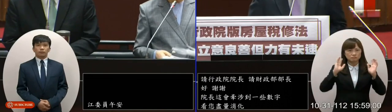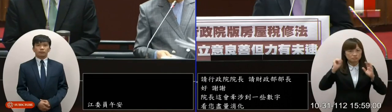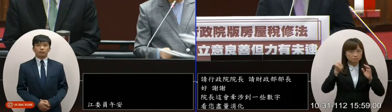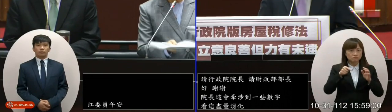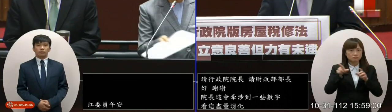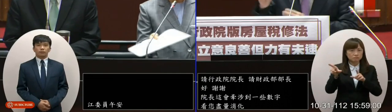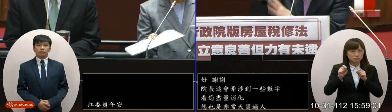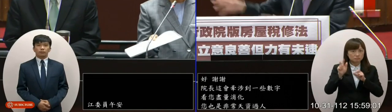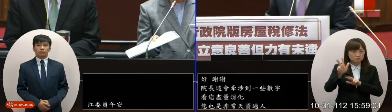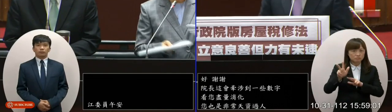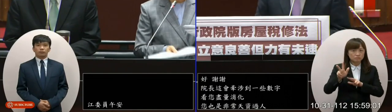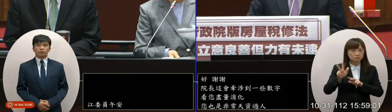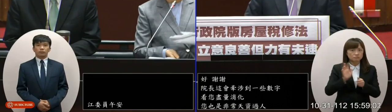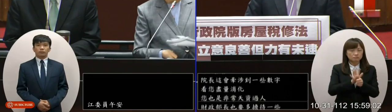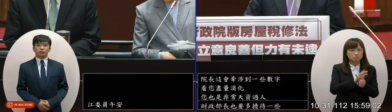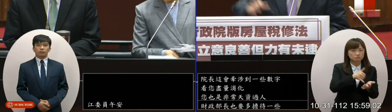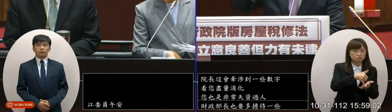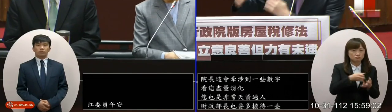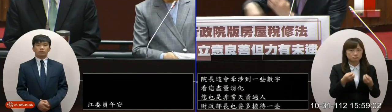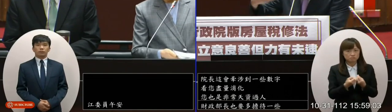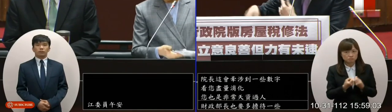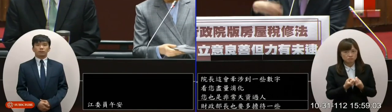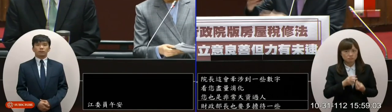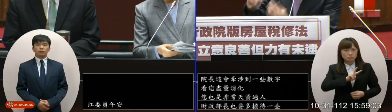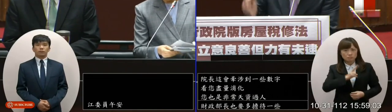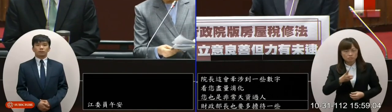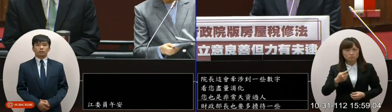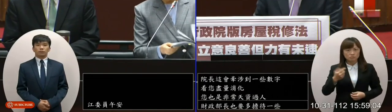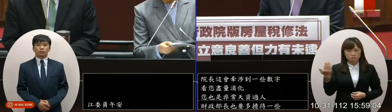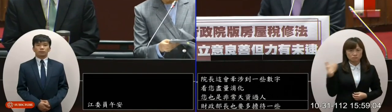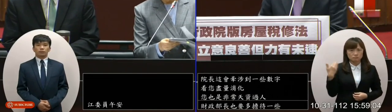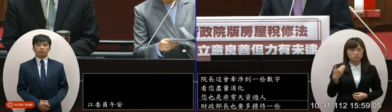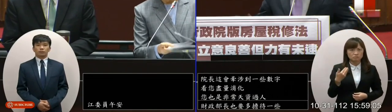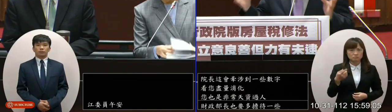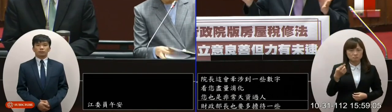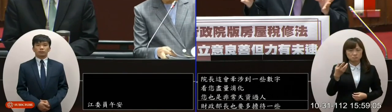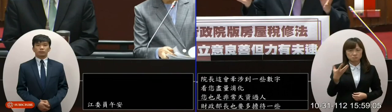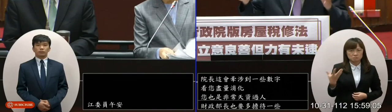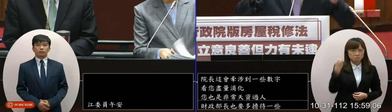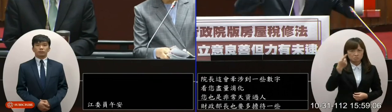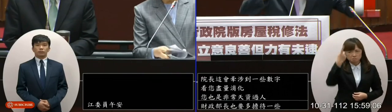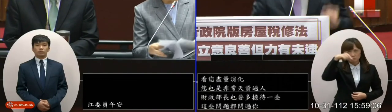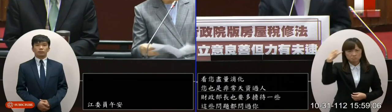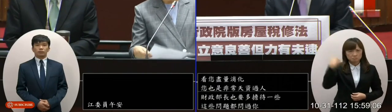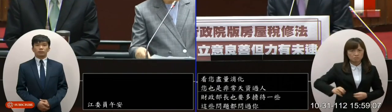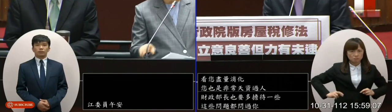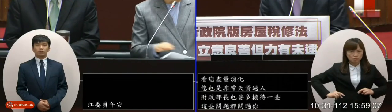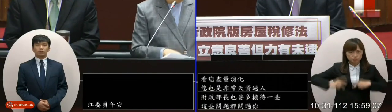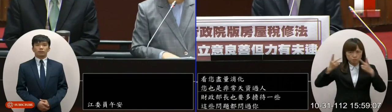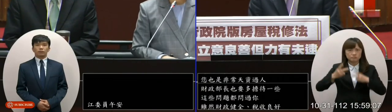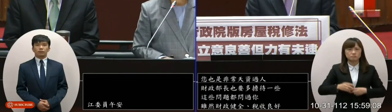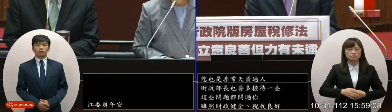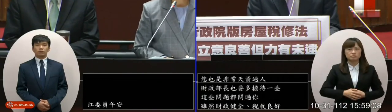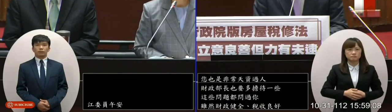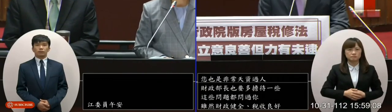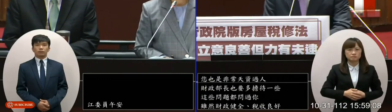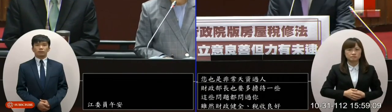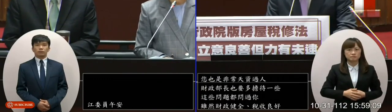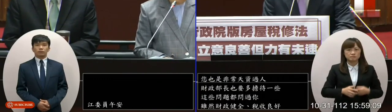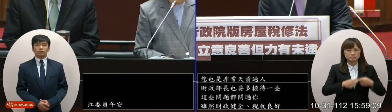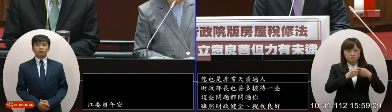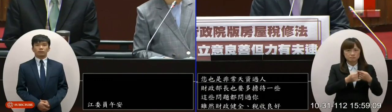寬服弱勢或者另外一個效用就是說我要改革過去的成額我要能夠寬服市場第一個就講